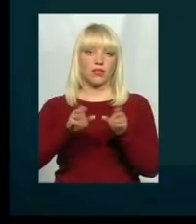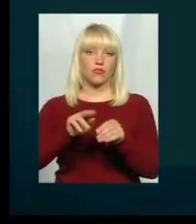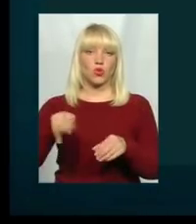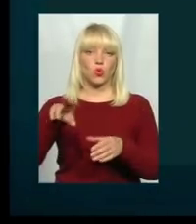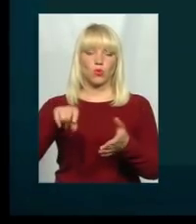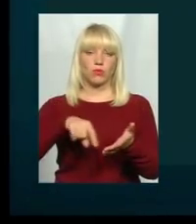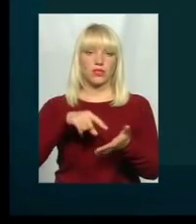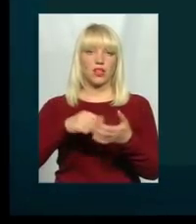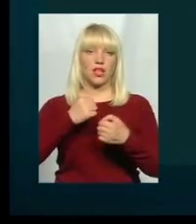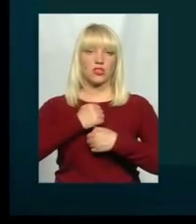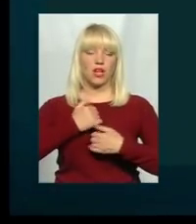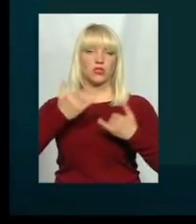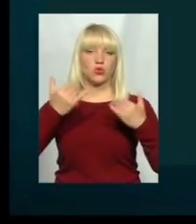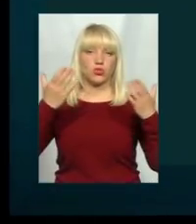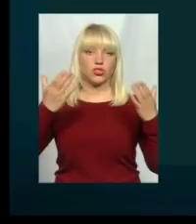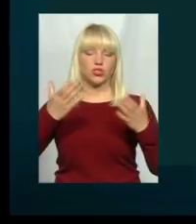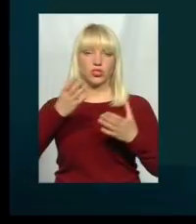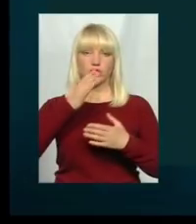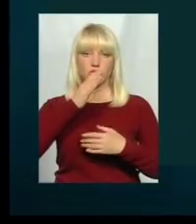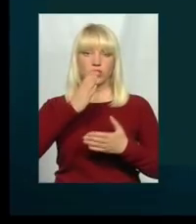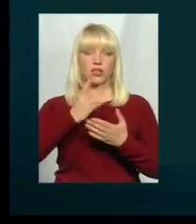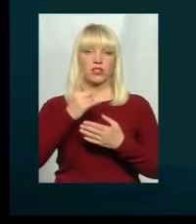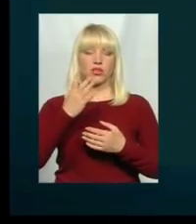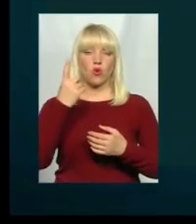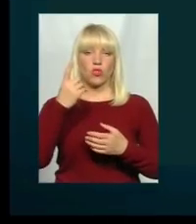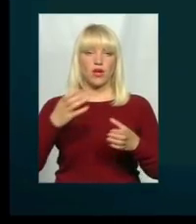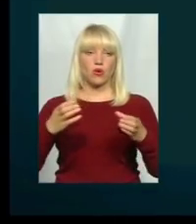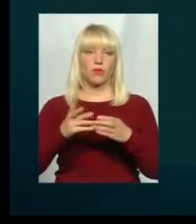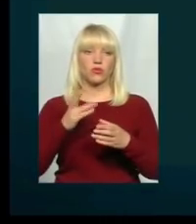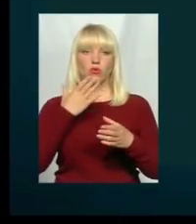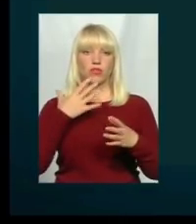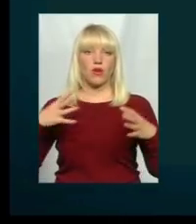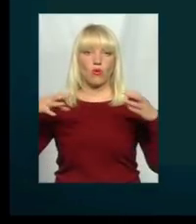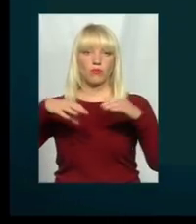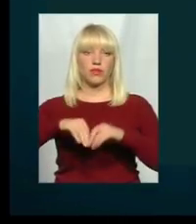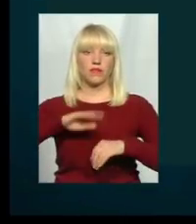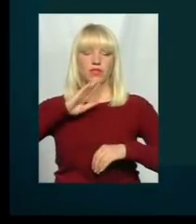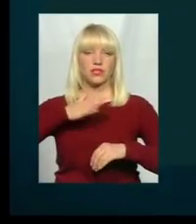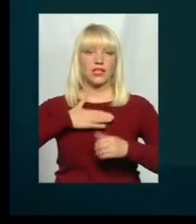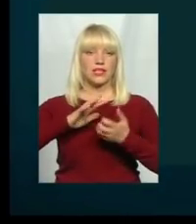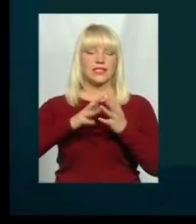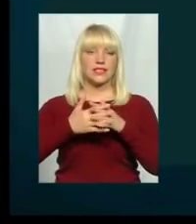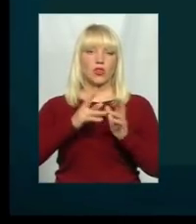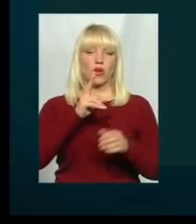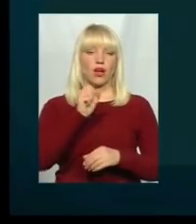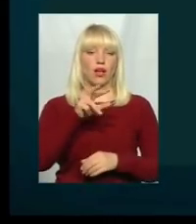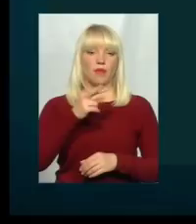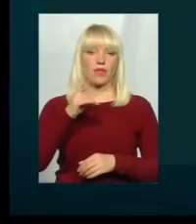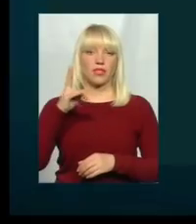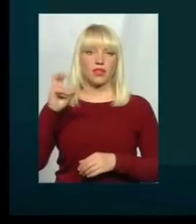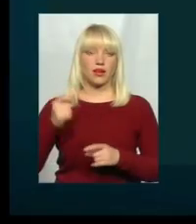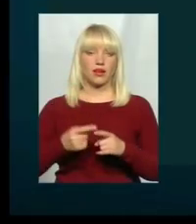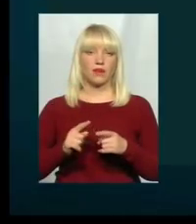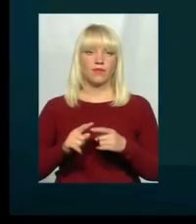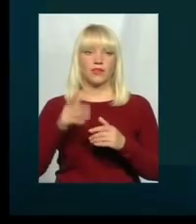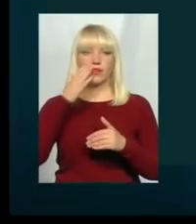На жаль, на сьогоднішній час є тільки одна громада, яка ще не об'єдналася, це в нас село Каменка. Воно найбільше приближнено до